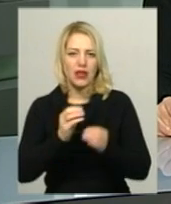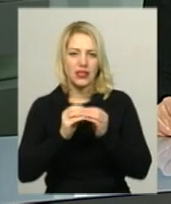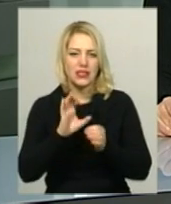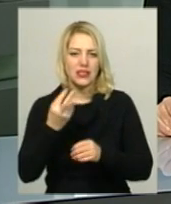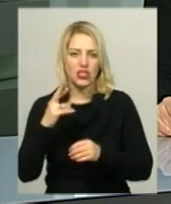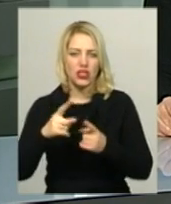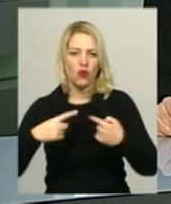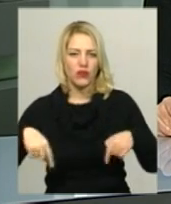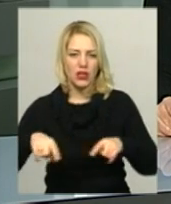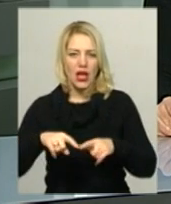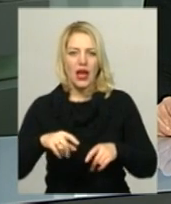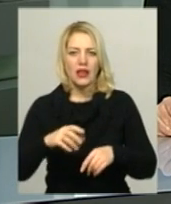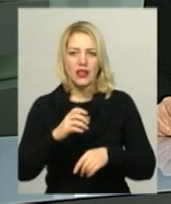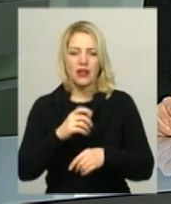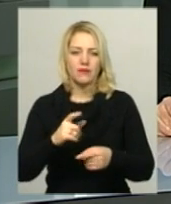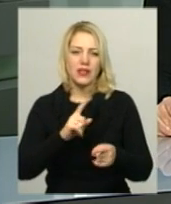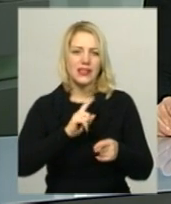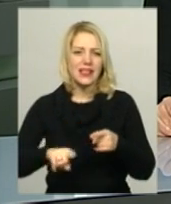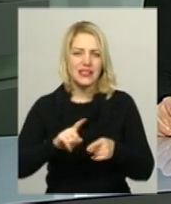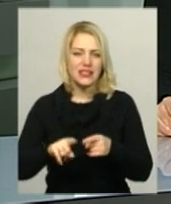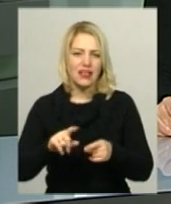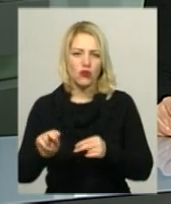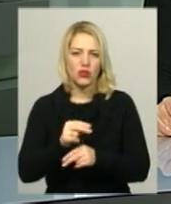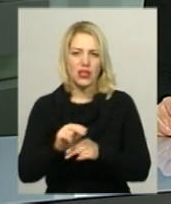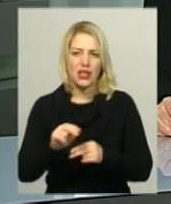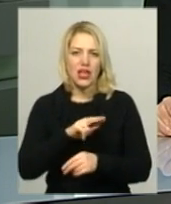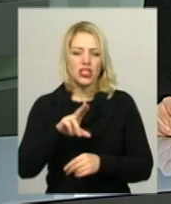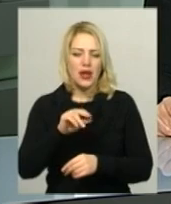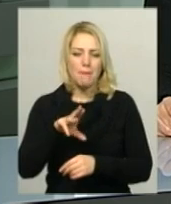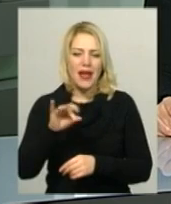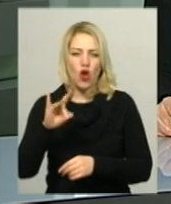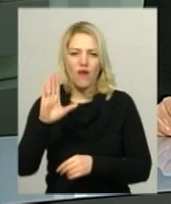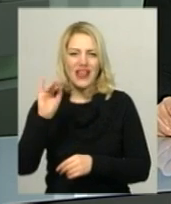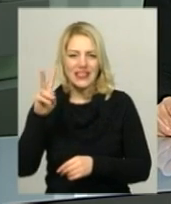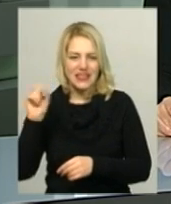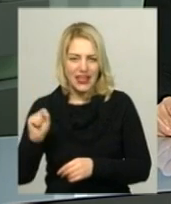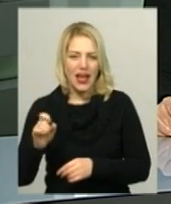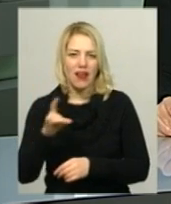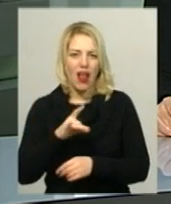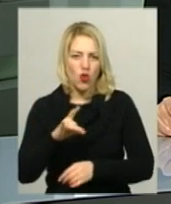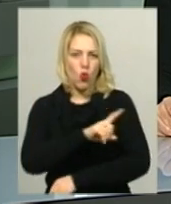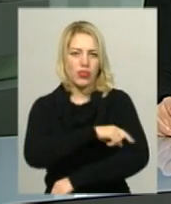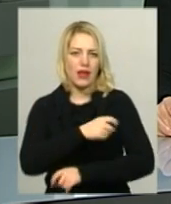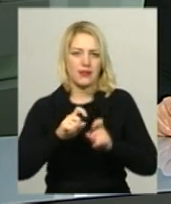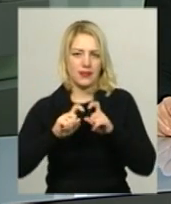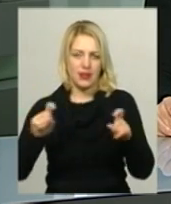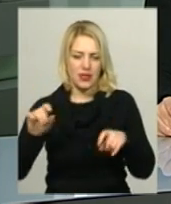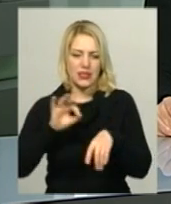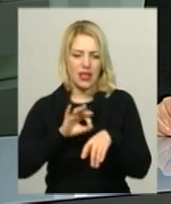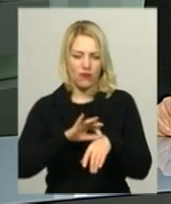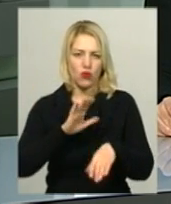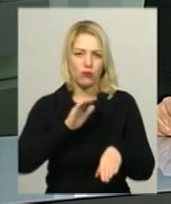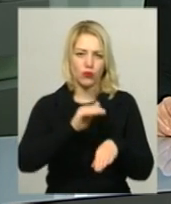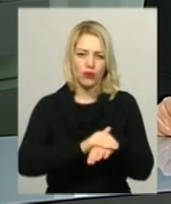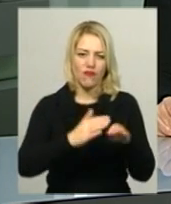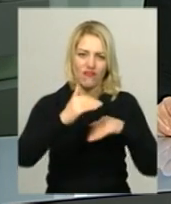відділенні анестезіології та інтенсивної терапії Чеморовецької районної центральної лікарні. Захворювання діагностували ввечері 9-го